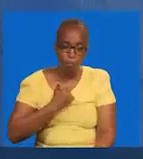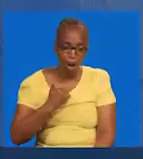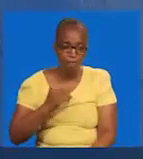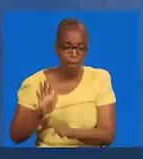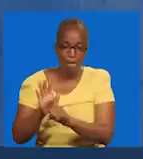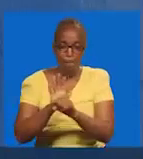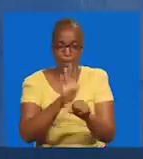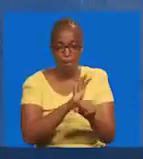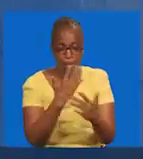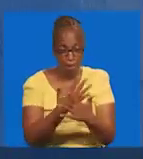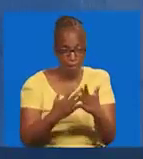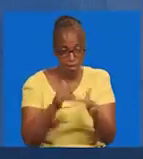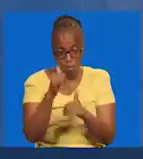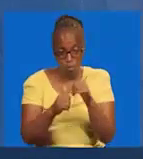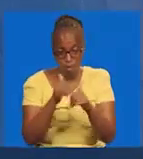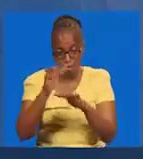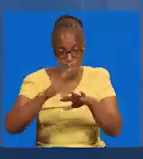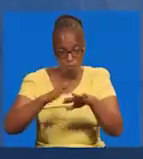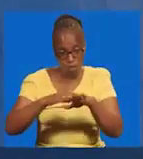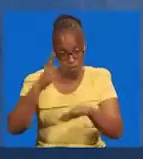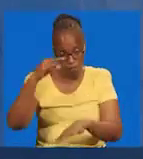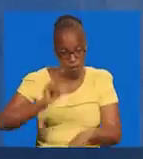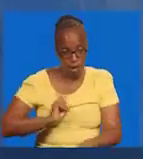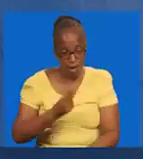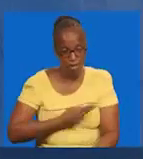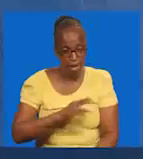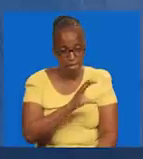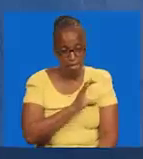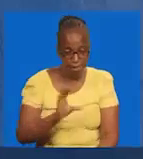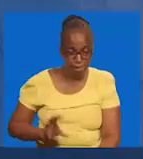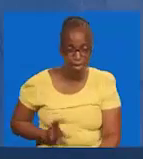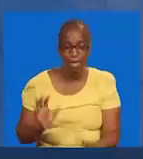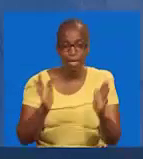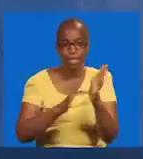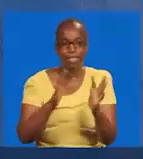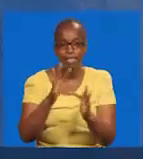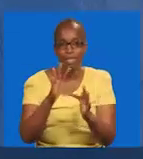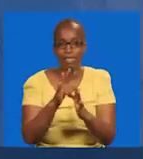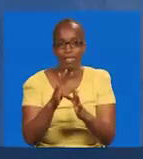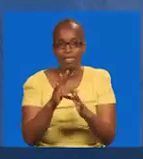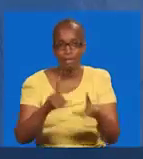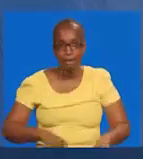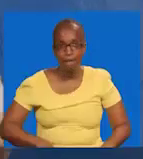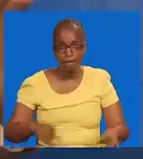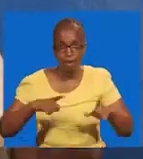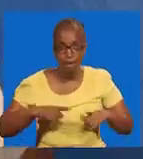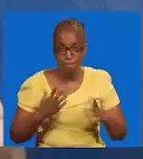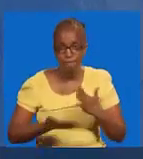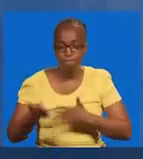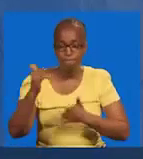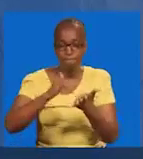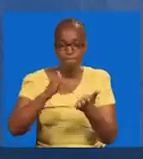mambo ambayo ni mazuri kwetu sisi wa kristo, ambayo ya metendeka. Yesu yuhai